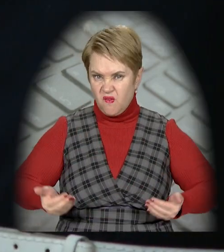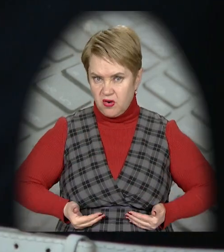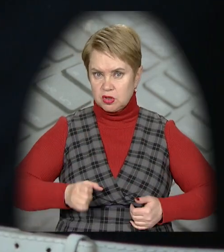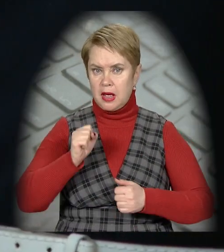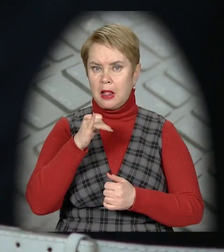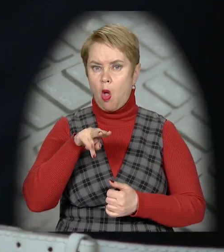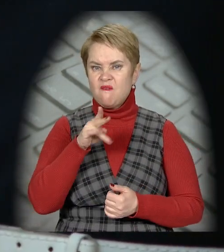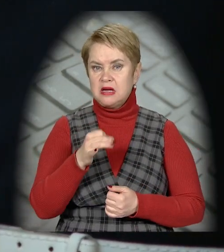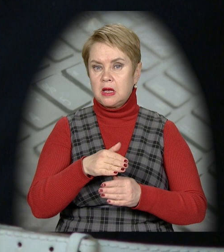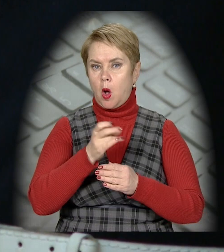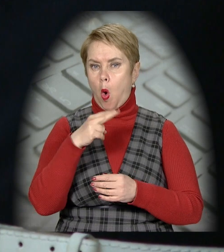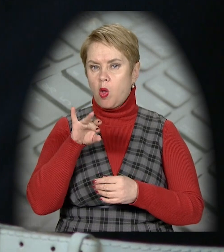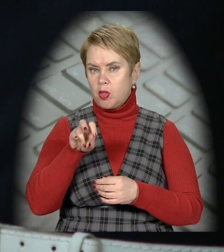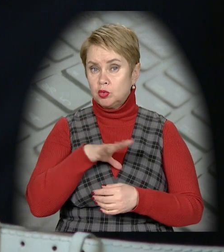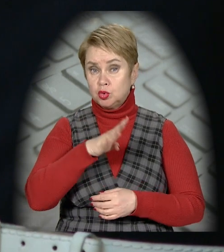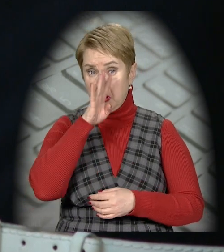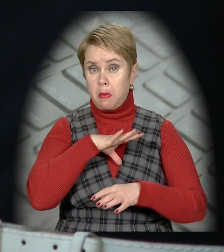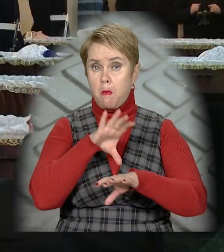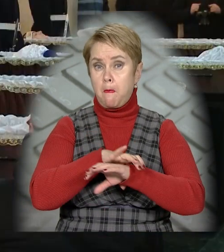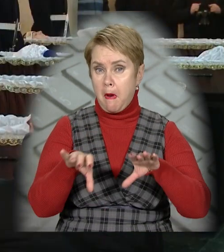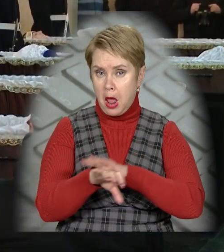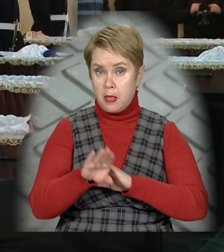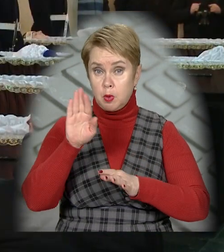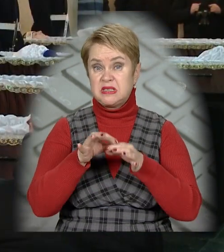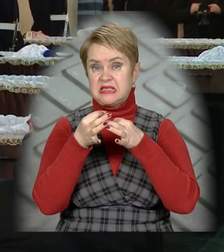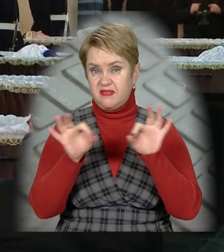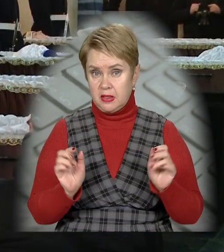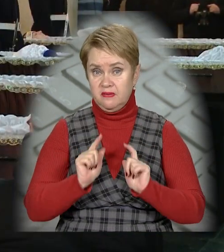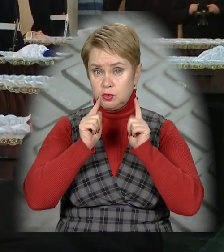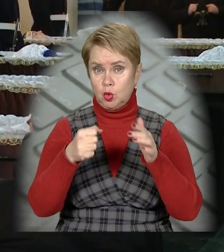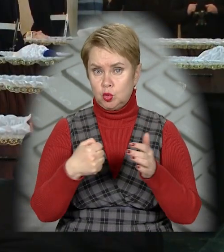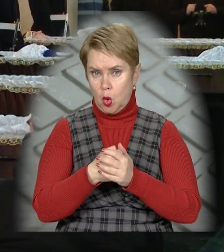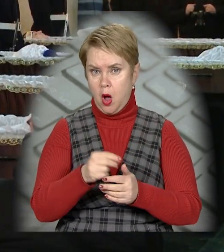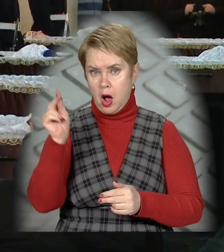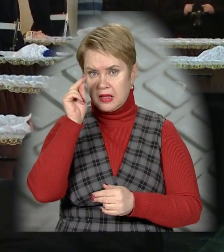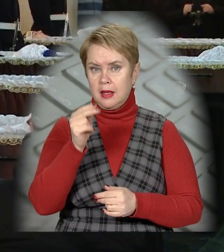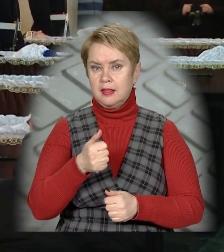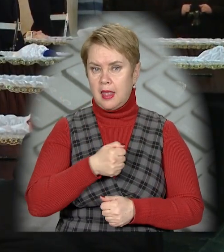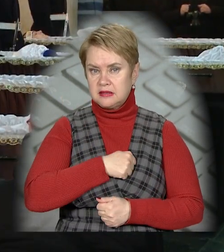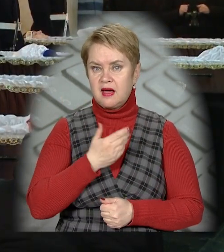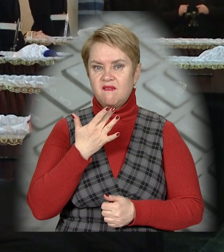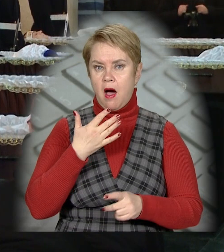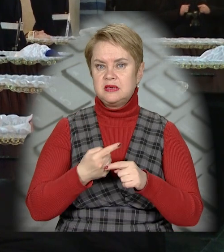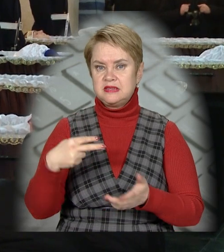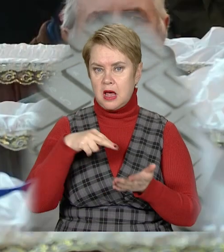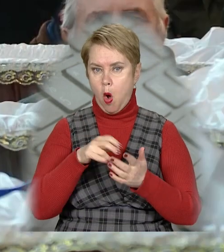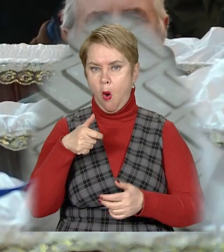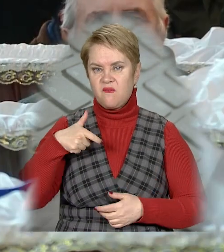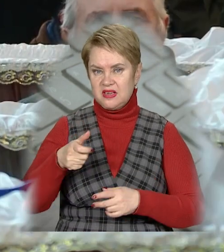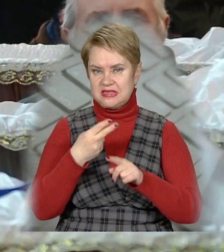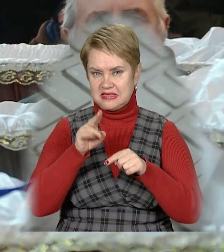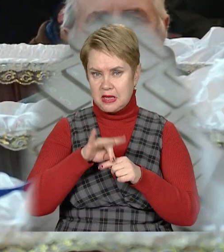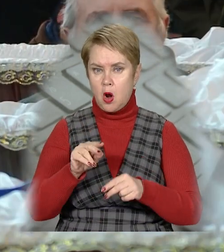вижив в Виловайському котлі, чотири місяці був у полоні. Після звільнення вступив до Академії Нацгвардії, став офіцером